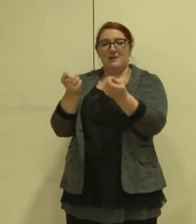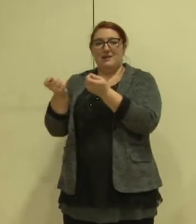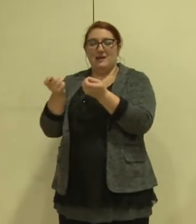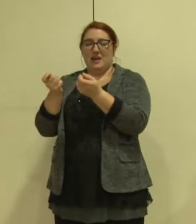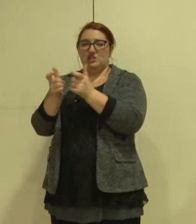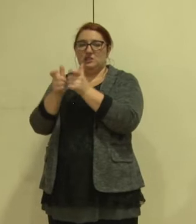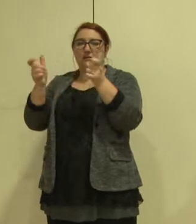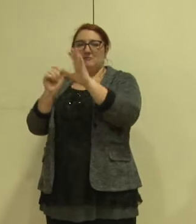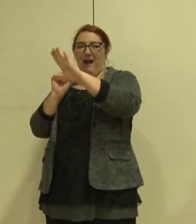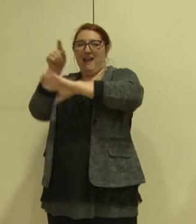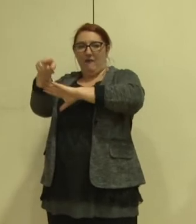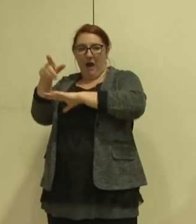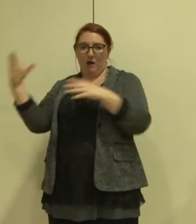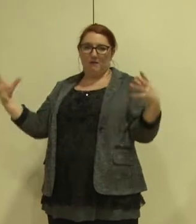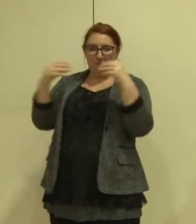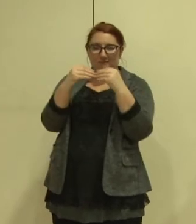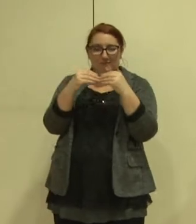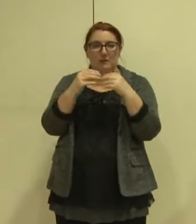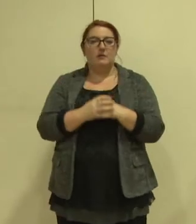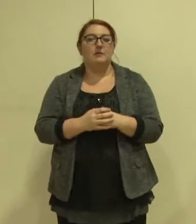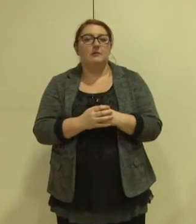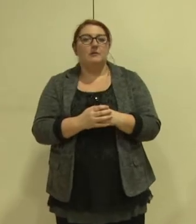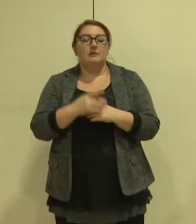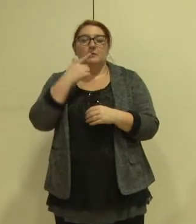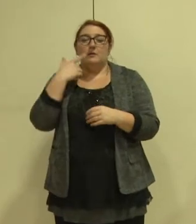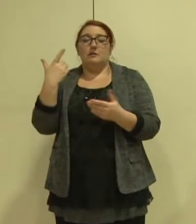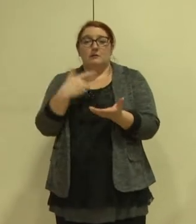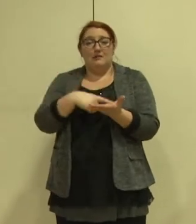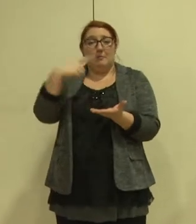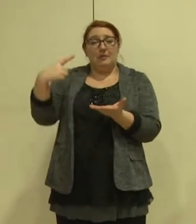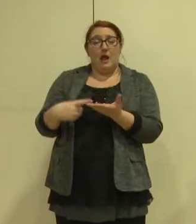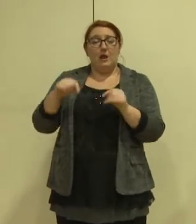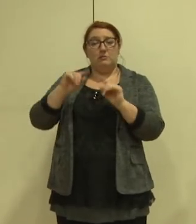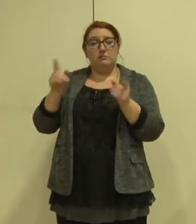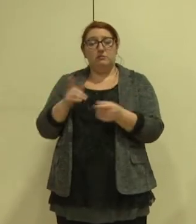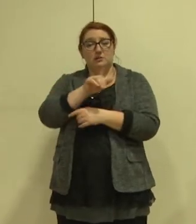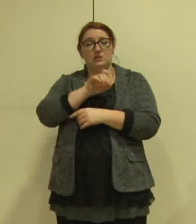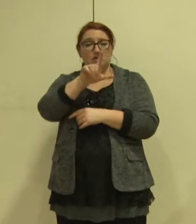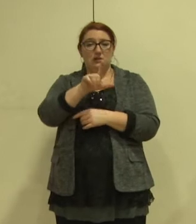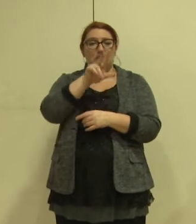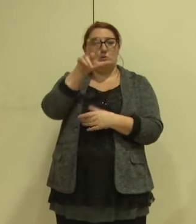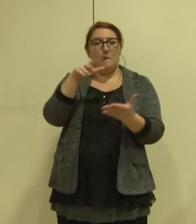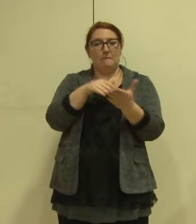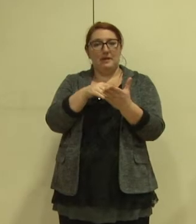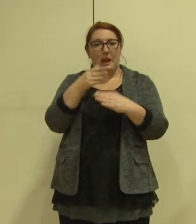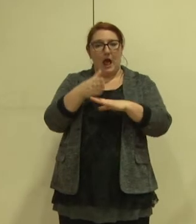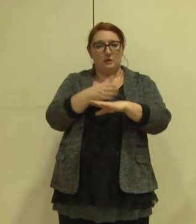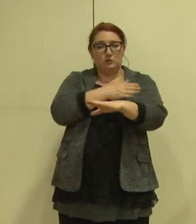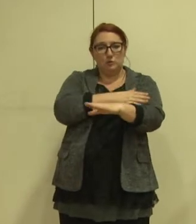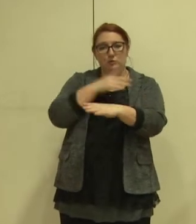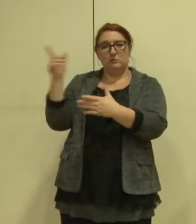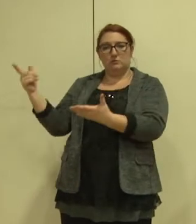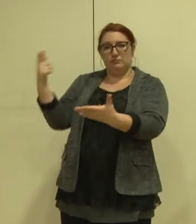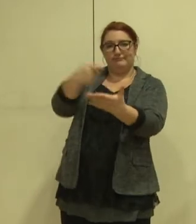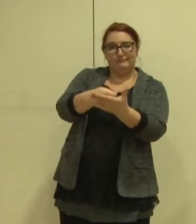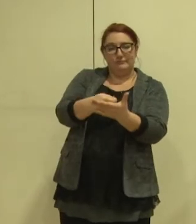L'absorption des actifs de la régie correspond à une augmentation de capital de GEG pour 3 000 actions, soit 215 310 euros.